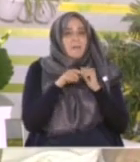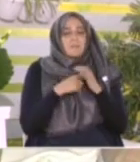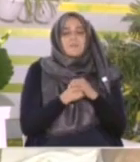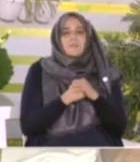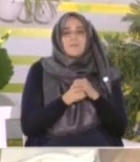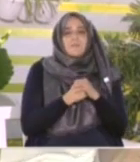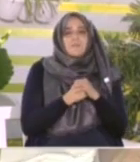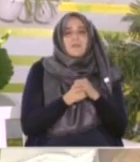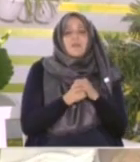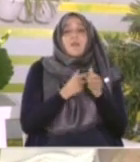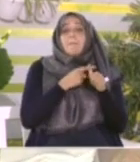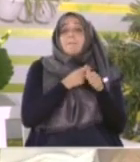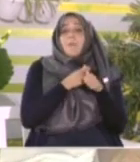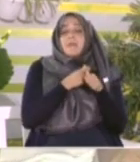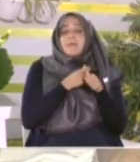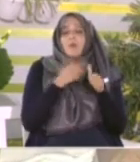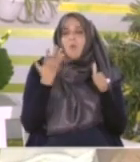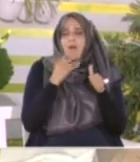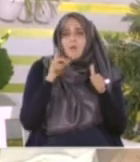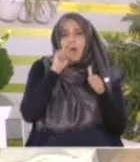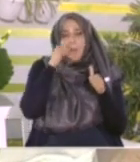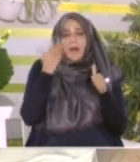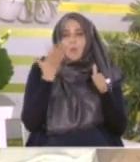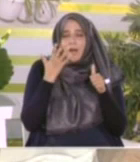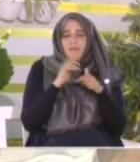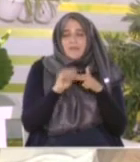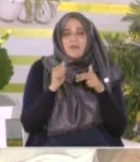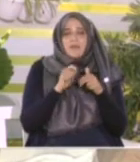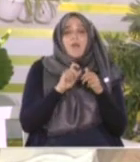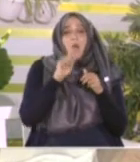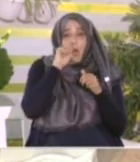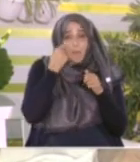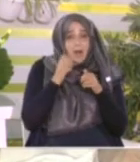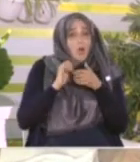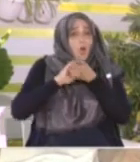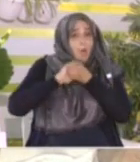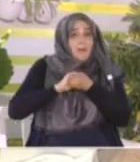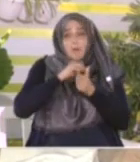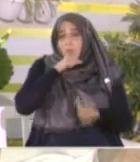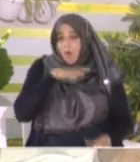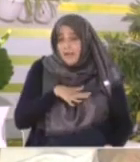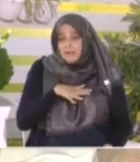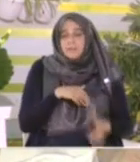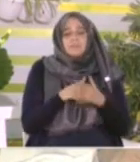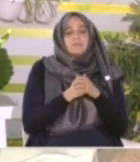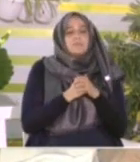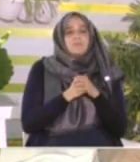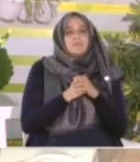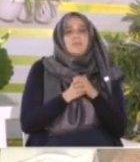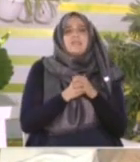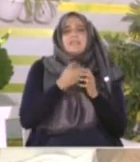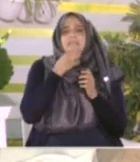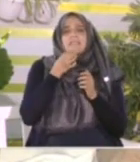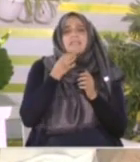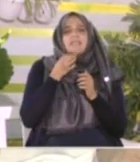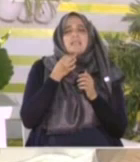الموقف الأول فيما يرويه أنس يعني في حديث النبي عليه الصلاة والسلام